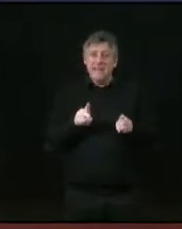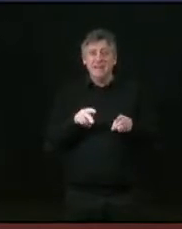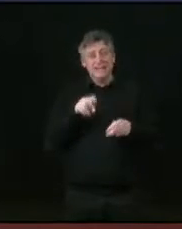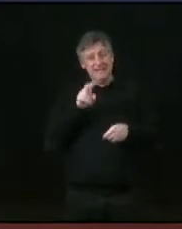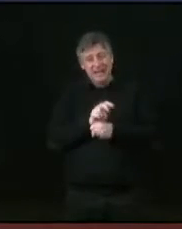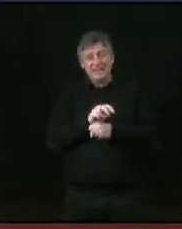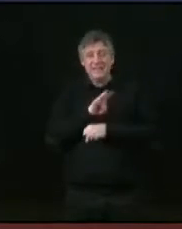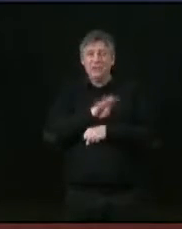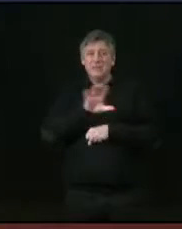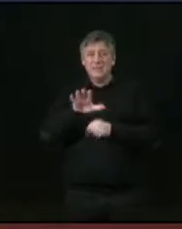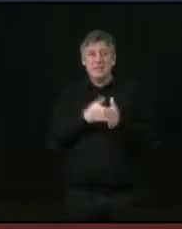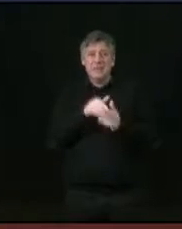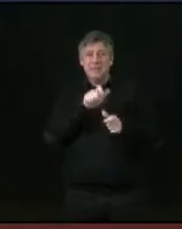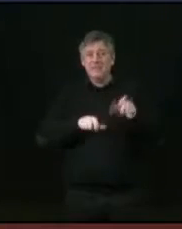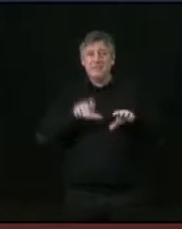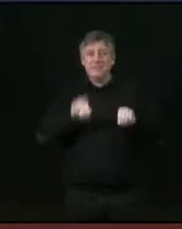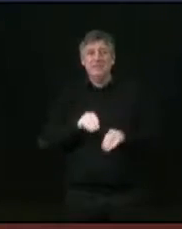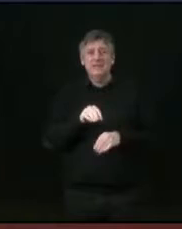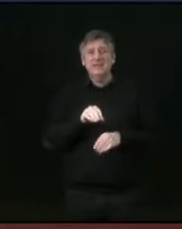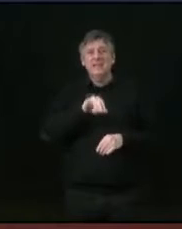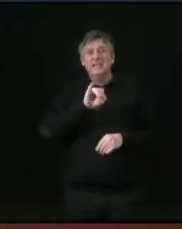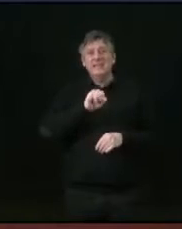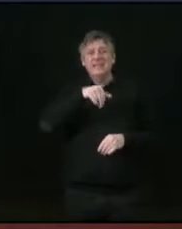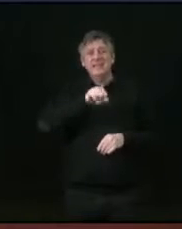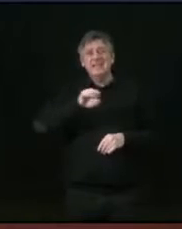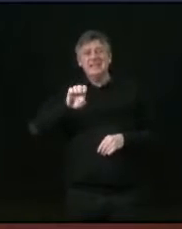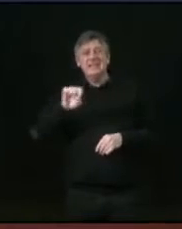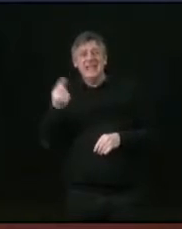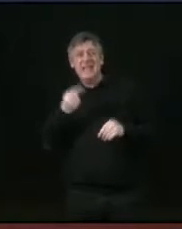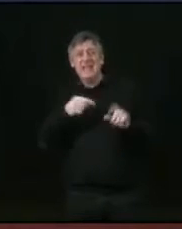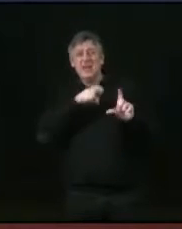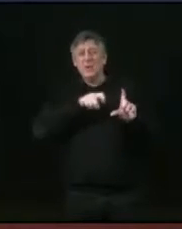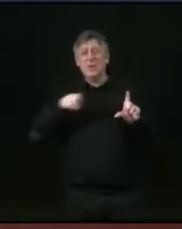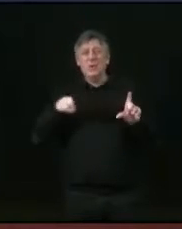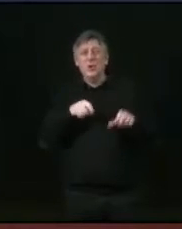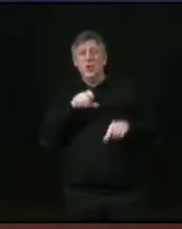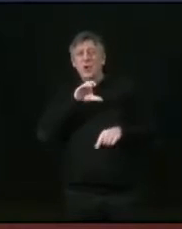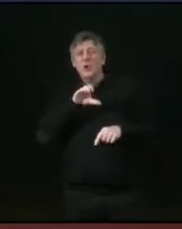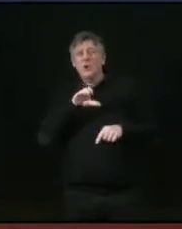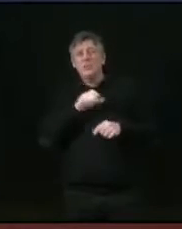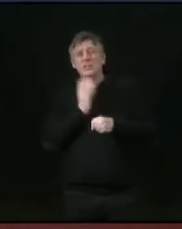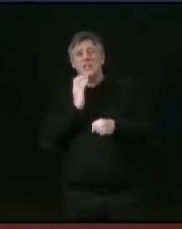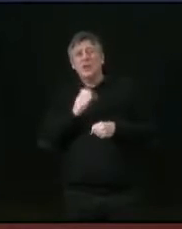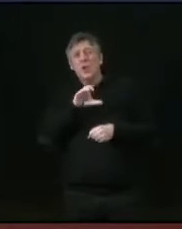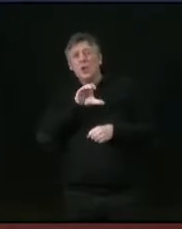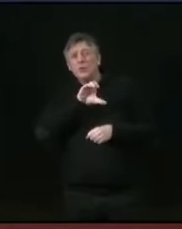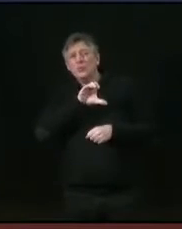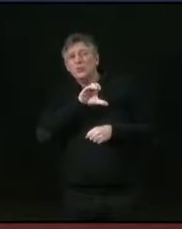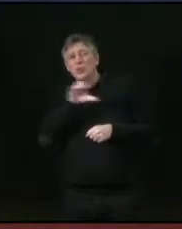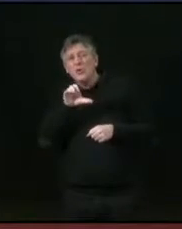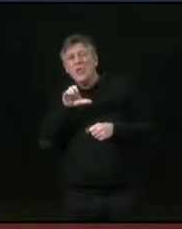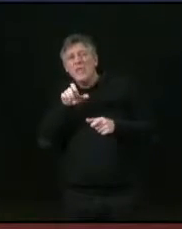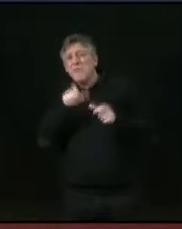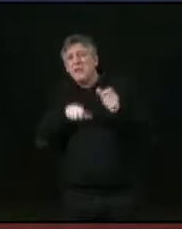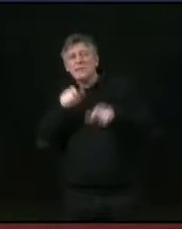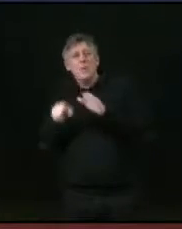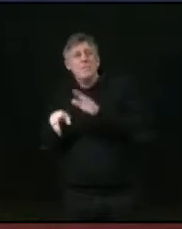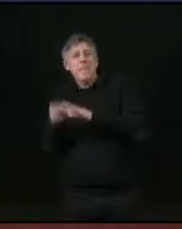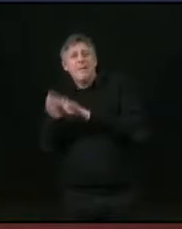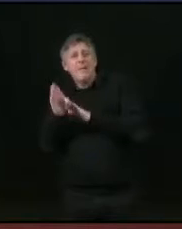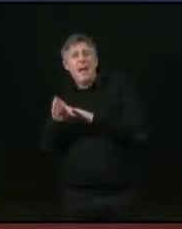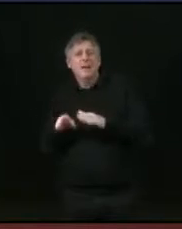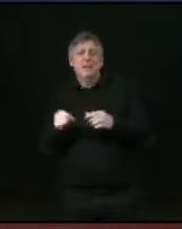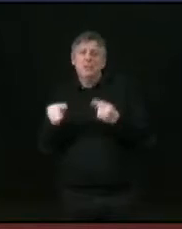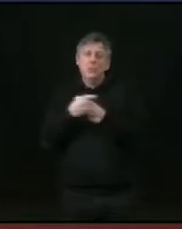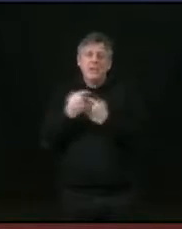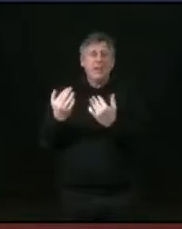Au regard de ce que me dit l'INSEE, on perd même quelques centaines d'habitants depuis cinq ans plutôt que d'en gagner. Donc,